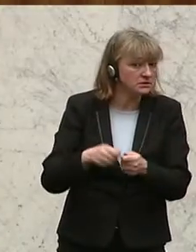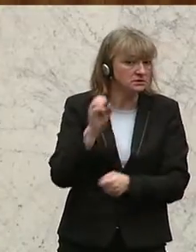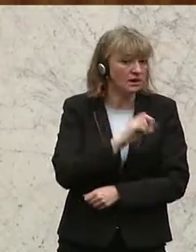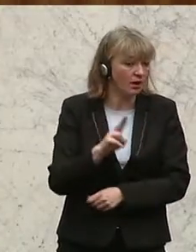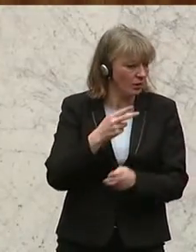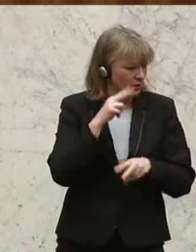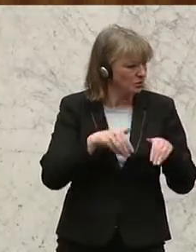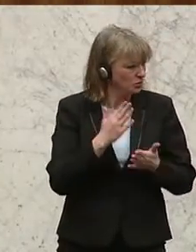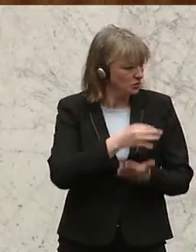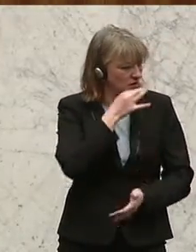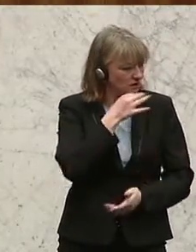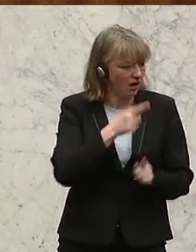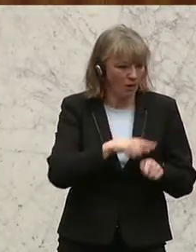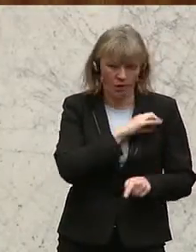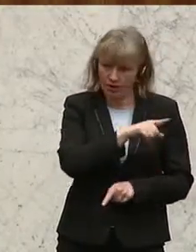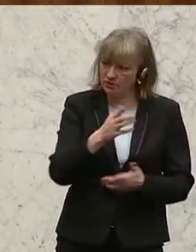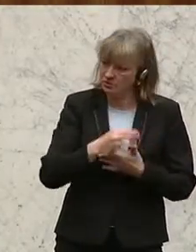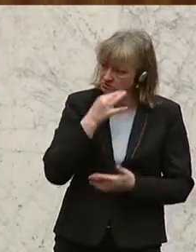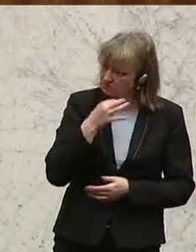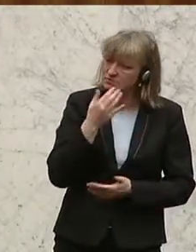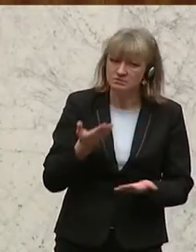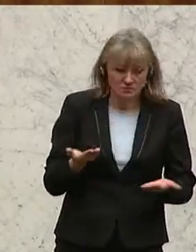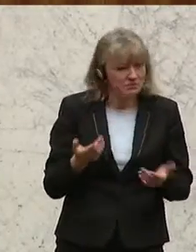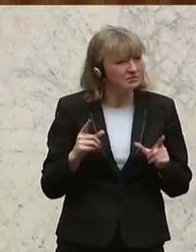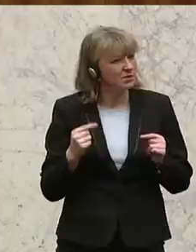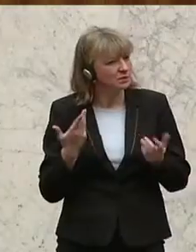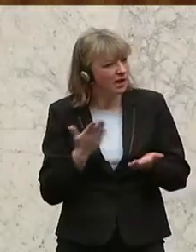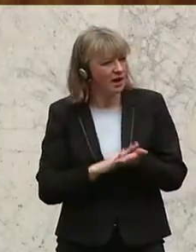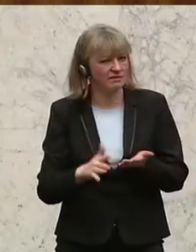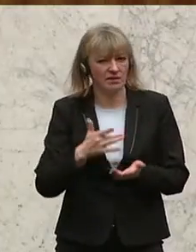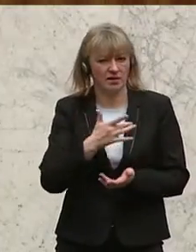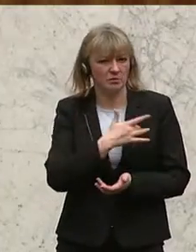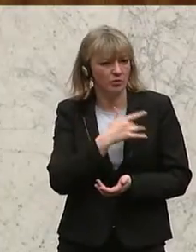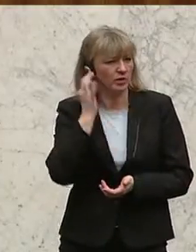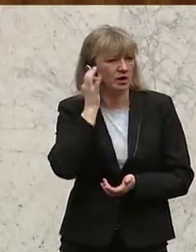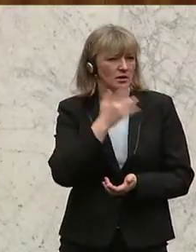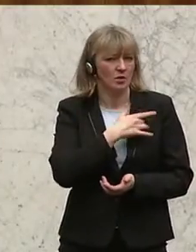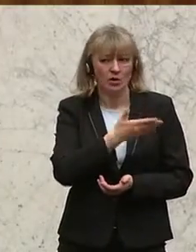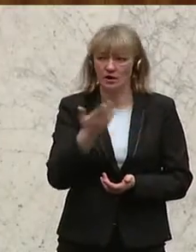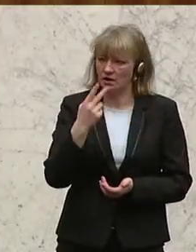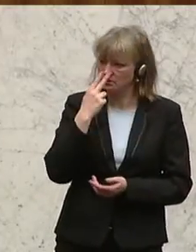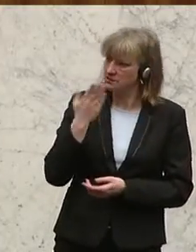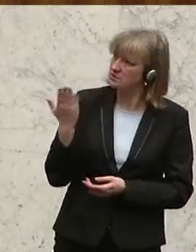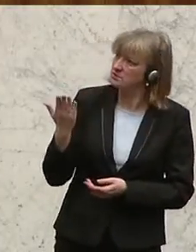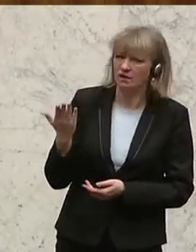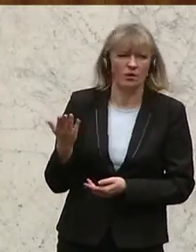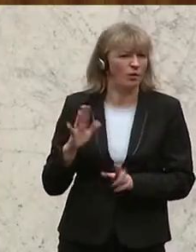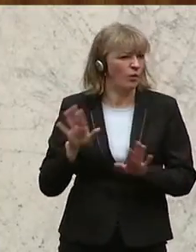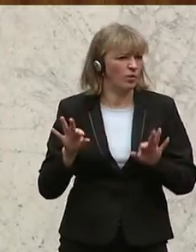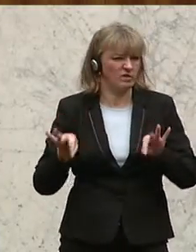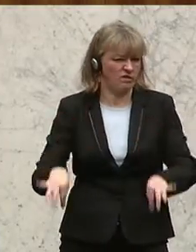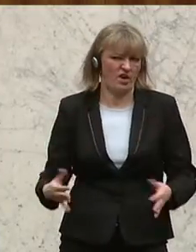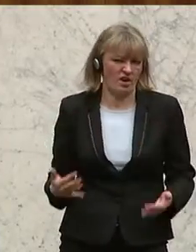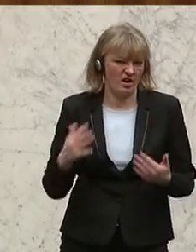ausgeführt und auch einige meiner Kollegen, ist es einfach auch so, dass die Menschen, die Bürgerinnen und Bürger bei uns das als extrem unfair